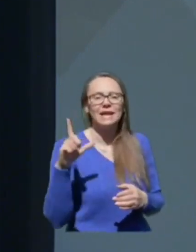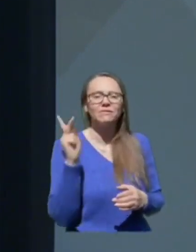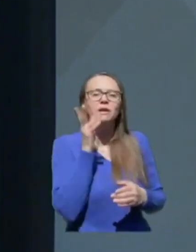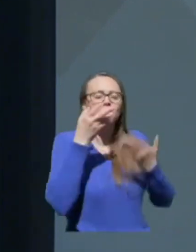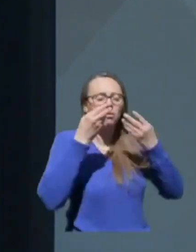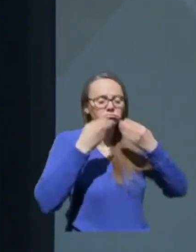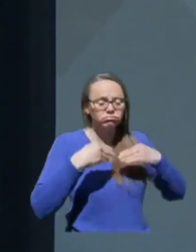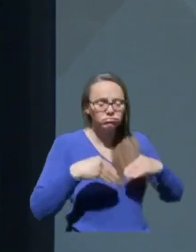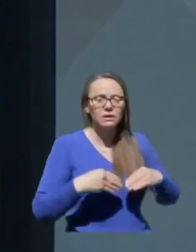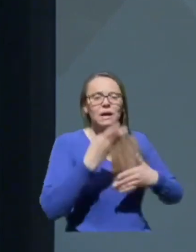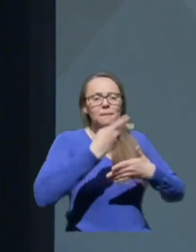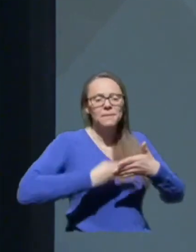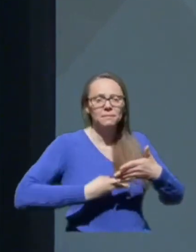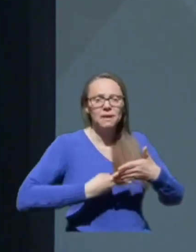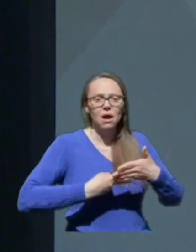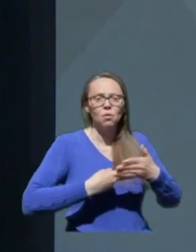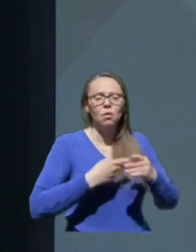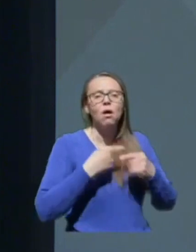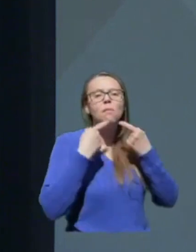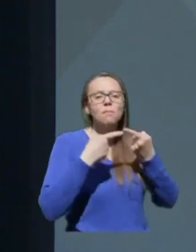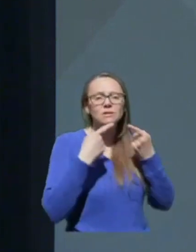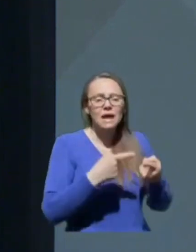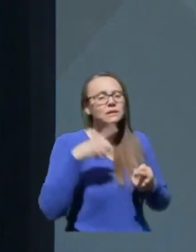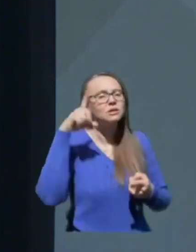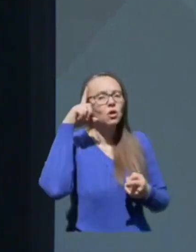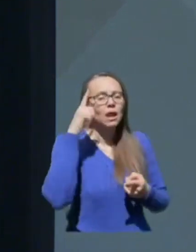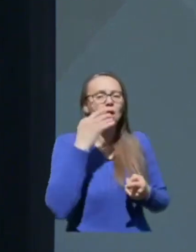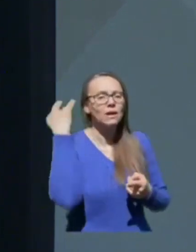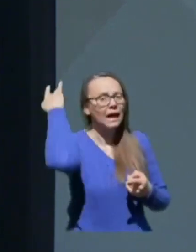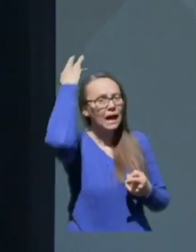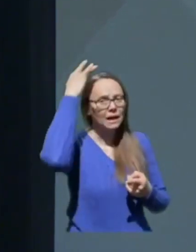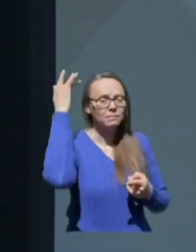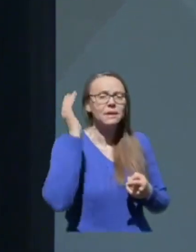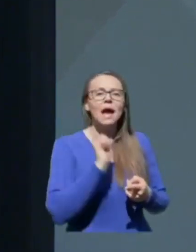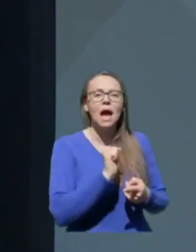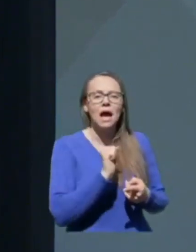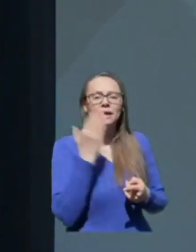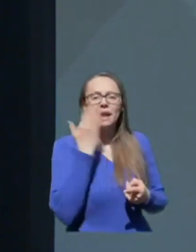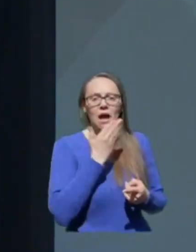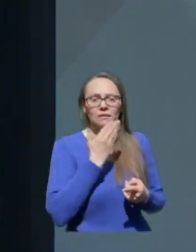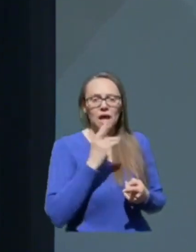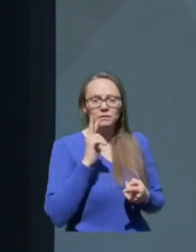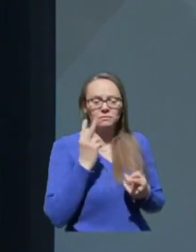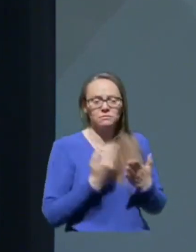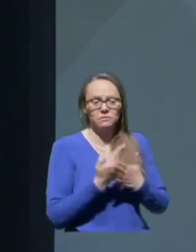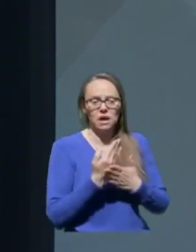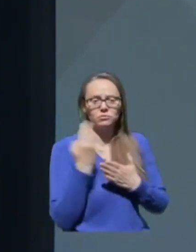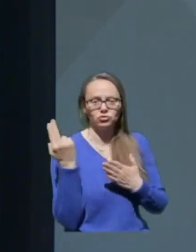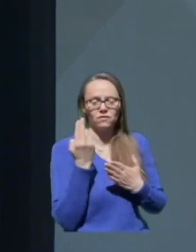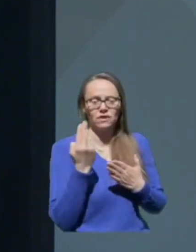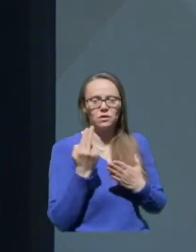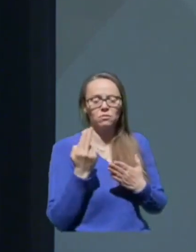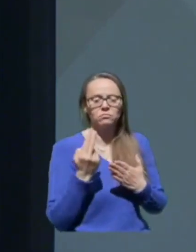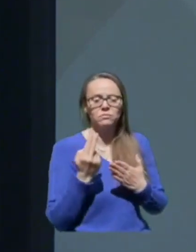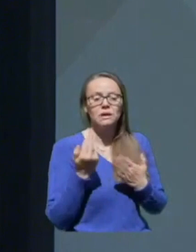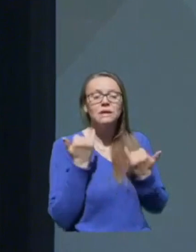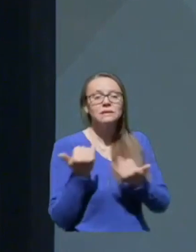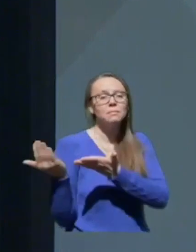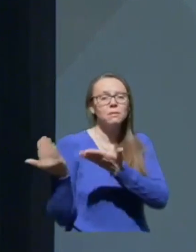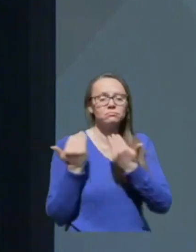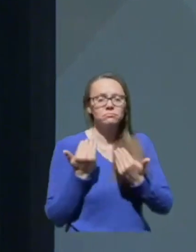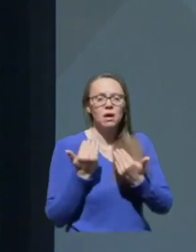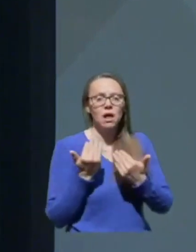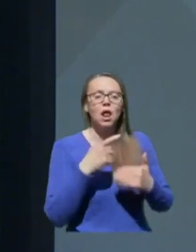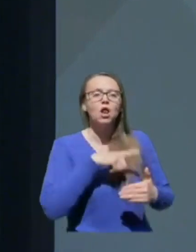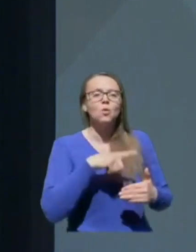poslanico glavnega rabina za Slovenijo, Arjela Hadada. Zdaj pa na odr najprej vabim ljubljanskega